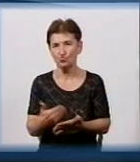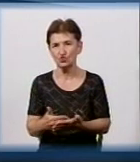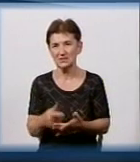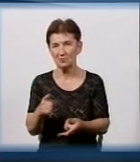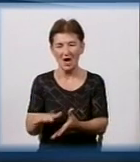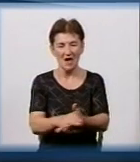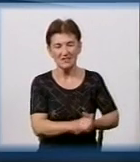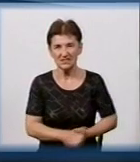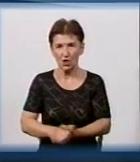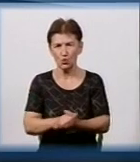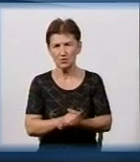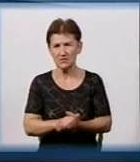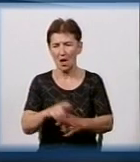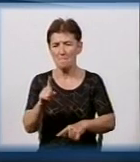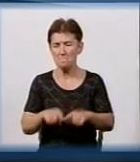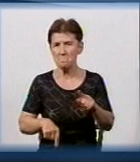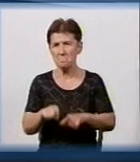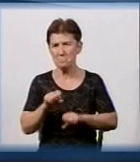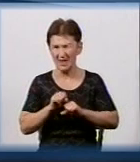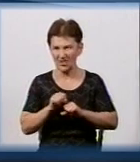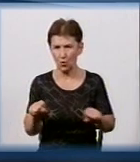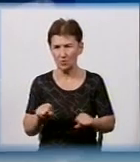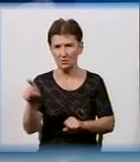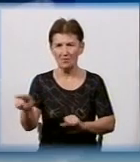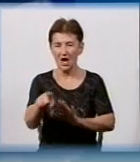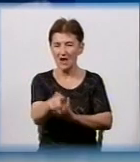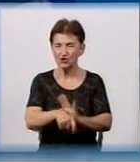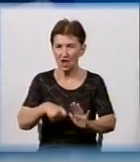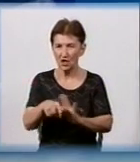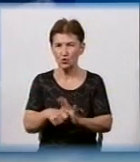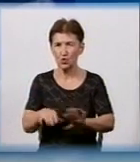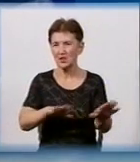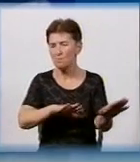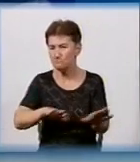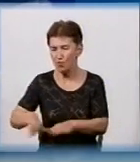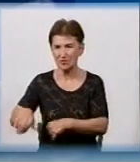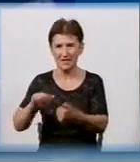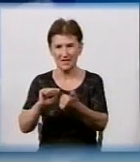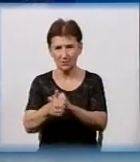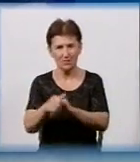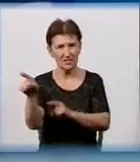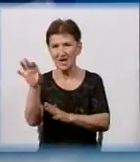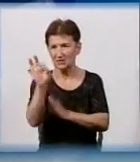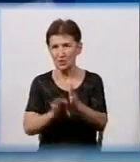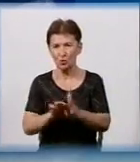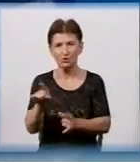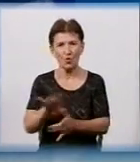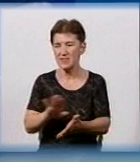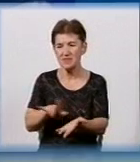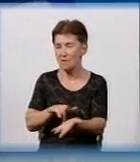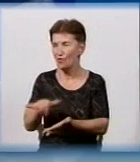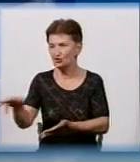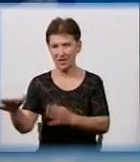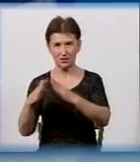патріотів Кривоградщини, вони взагалі, хлопці, шахтери, після зміни, прийшли зразу до нас. Не пішли додому відпочити,